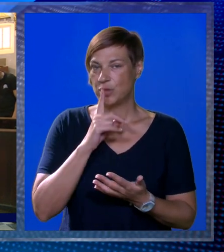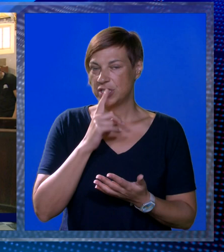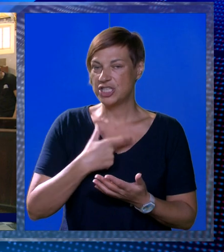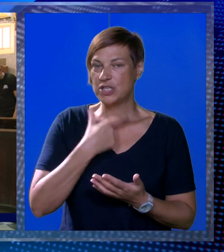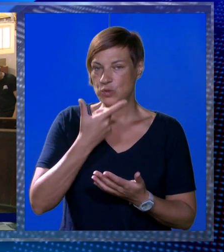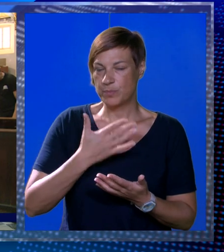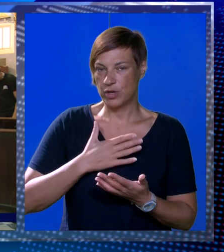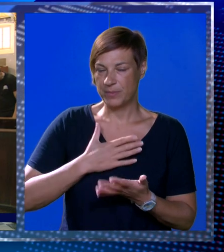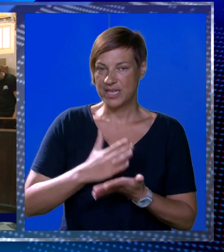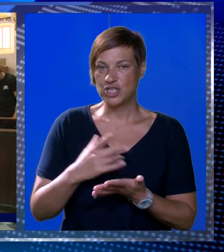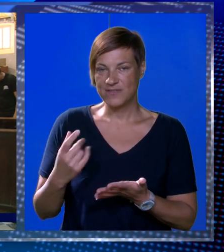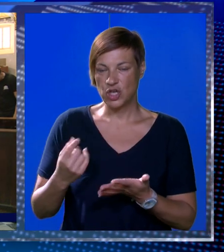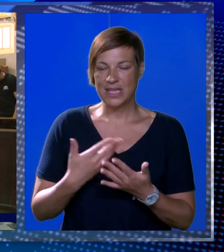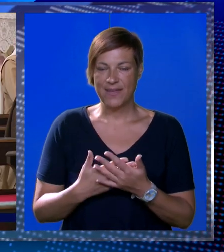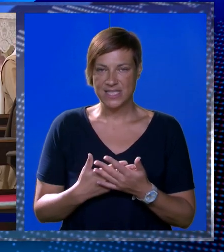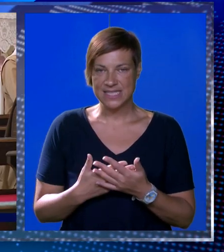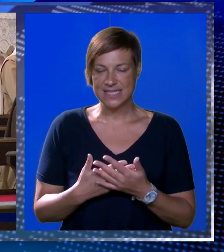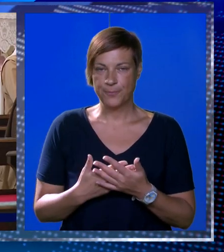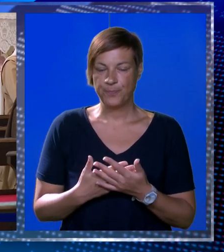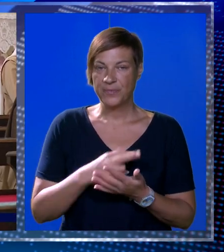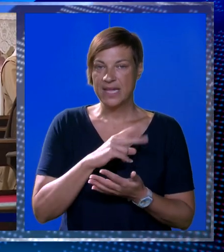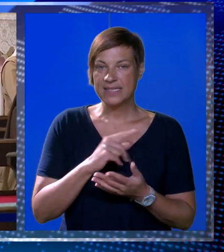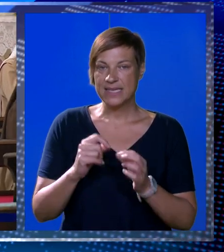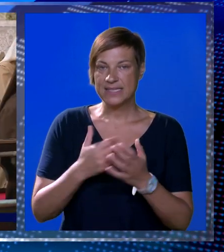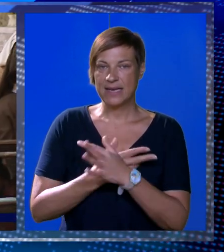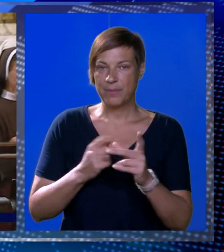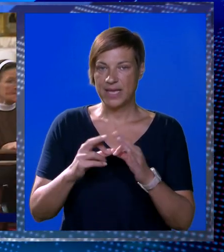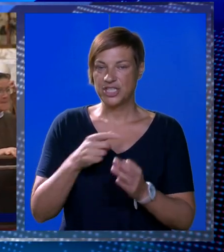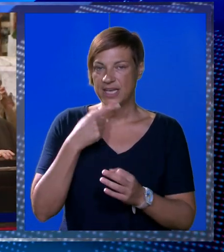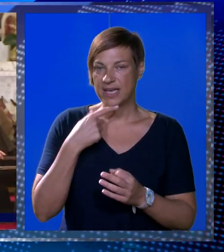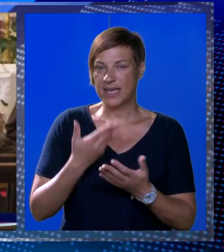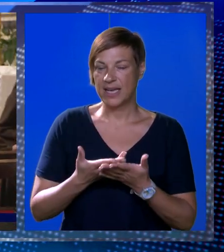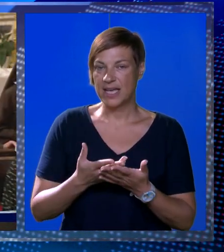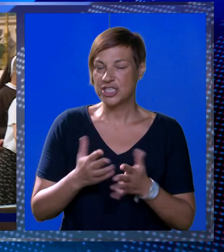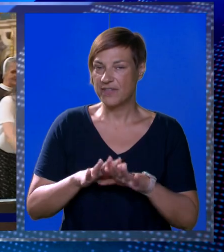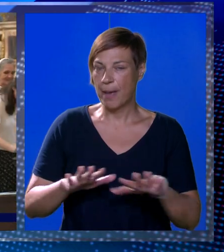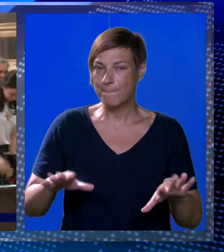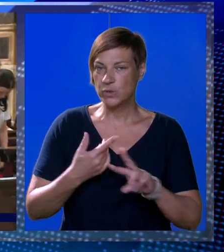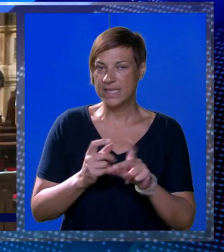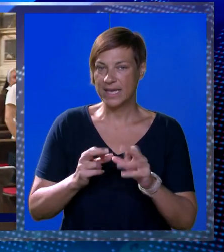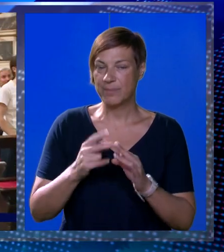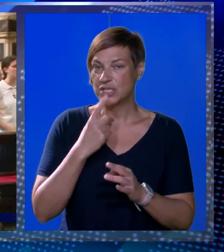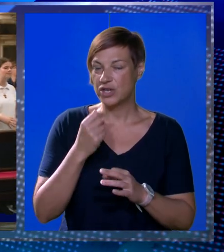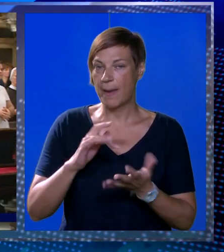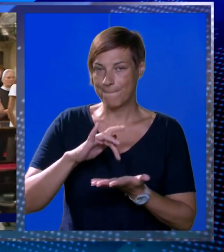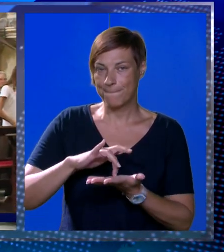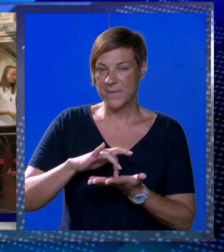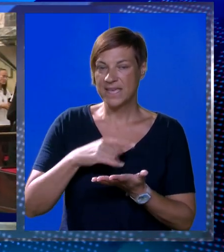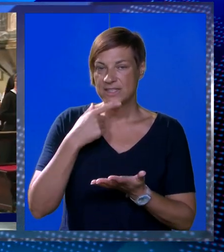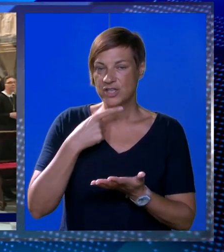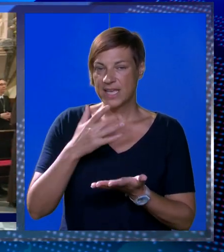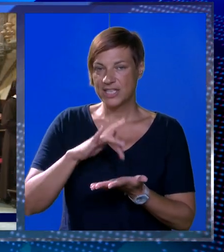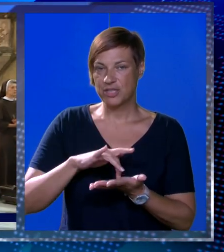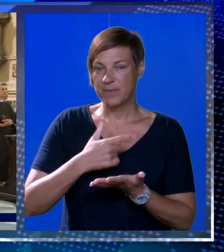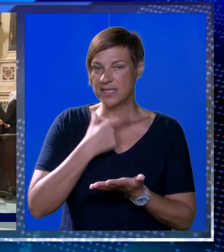i tišinu s Bogom i u našoj svakodnevici. Sestra Blaženka naglašava i kako pustinje na hebrejskom jeziku označava mjesto